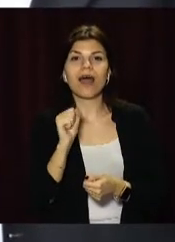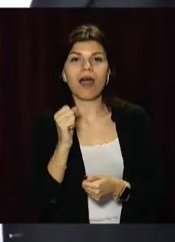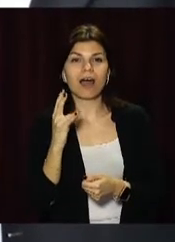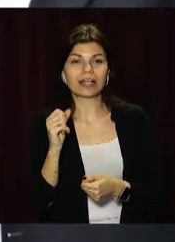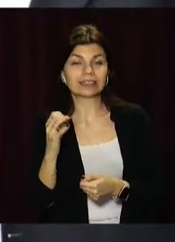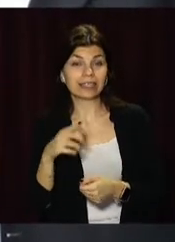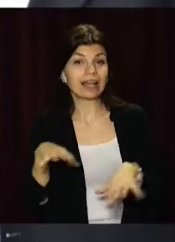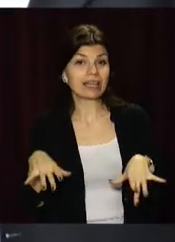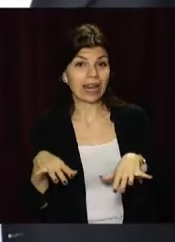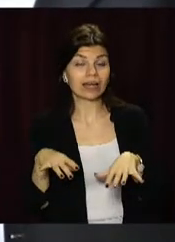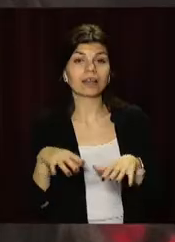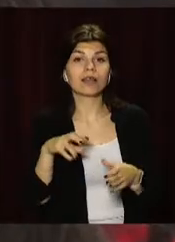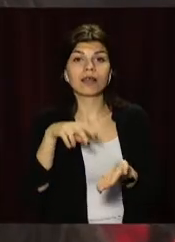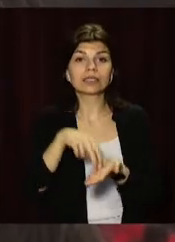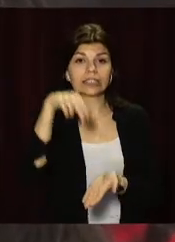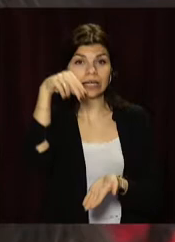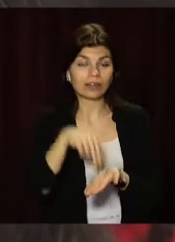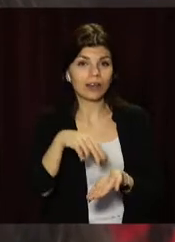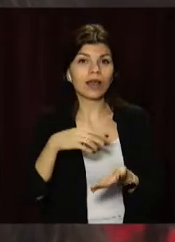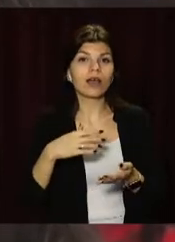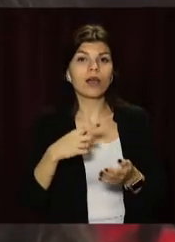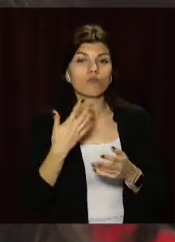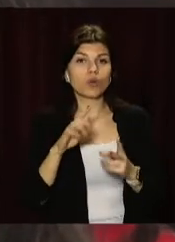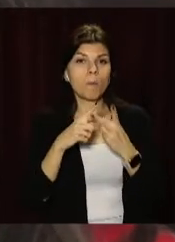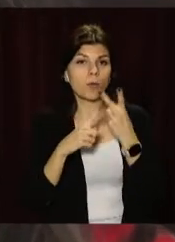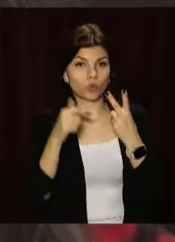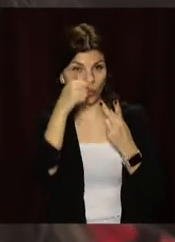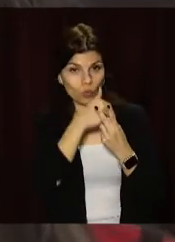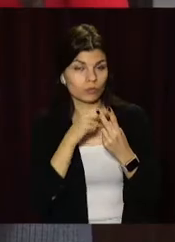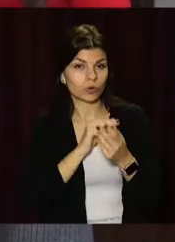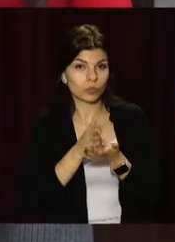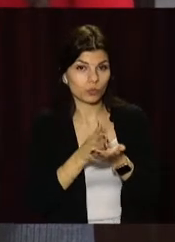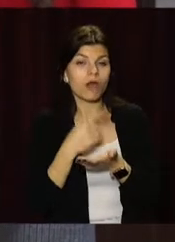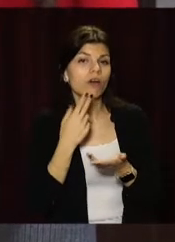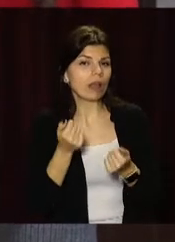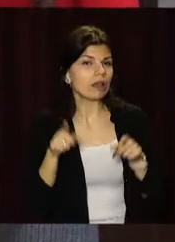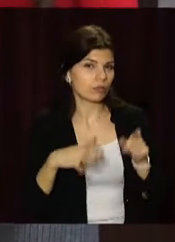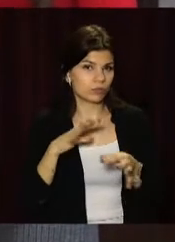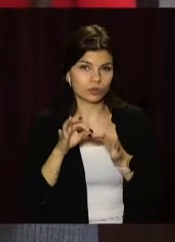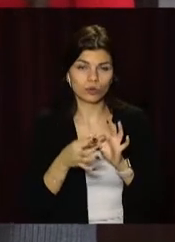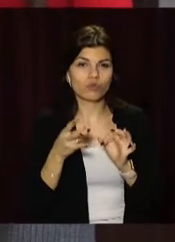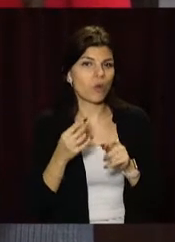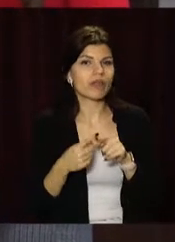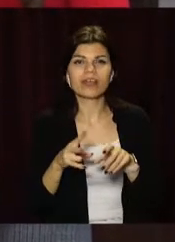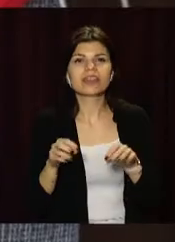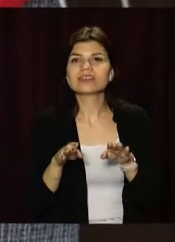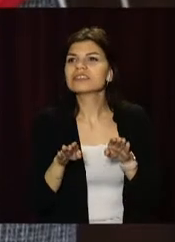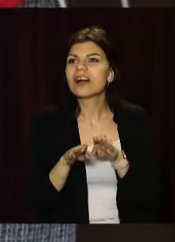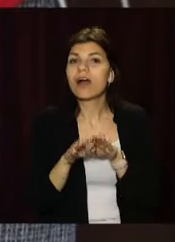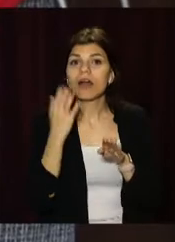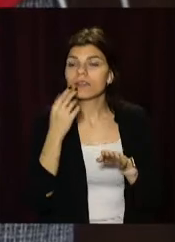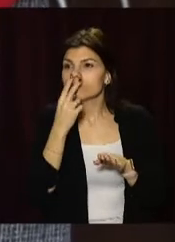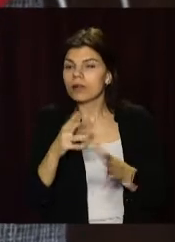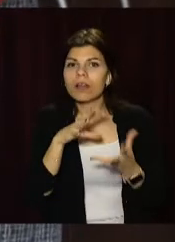Вона працює тренеркою зі стрибків на акробатичній доріжці півтора року. Ділиться іноді буває складно, але це не порівняти з радістю, коли вона